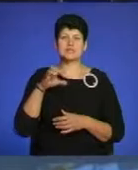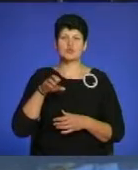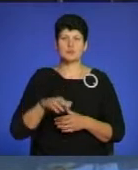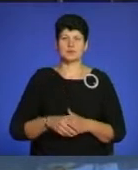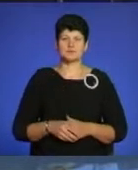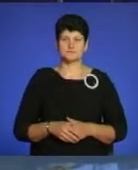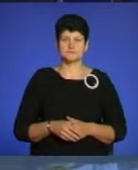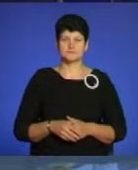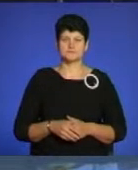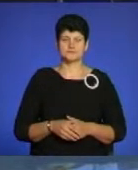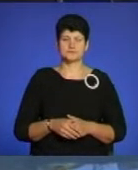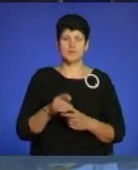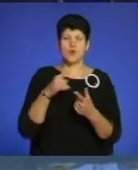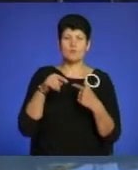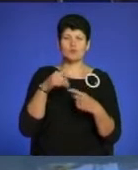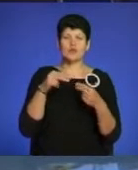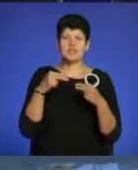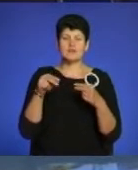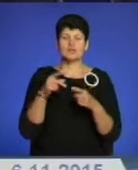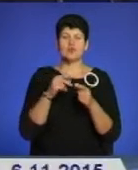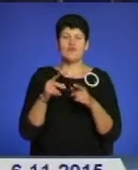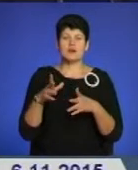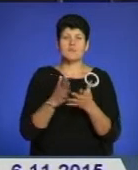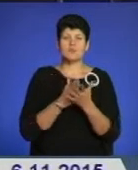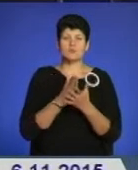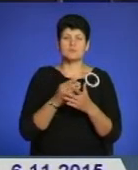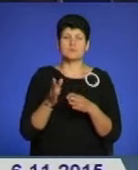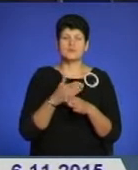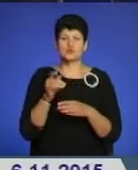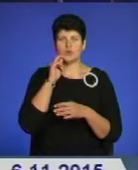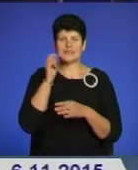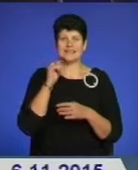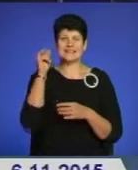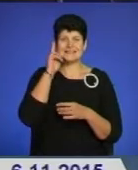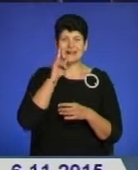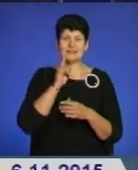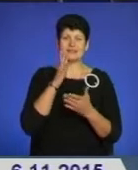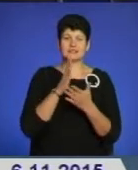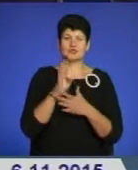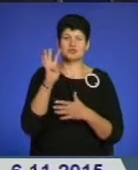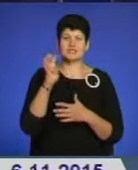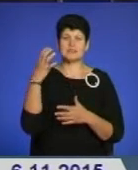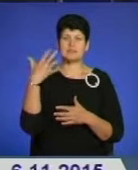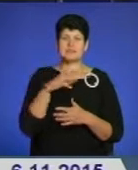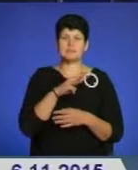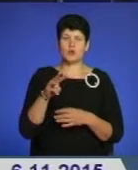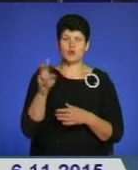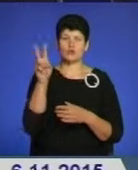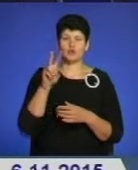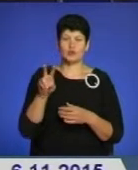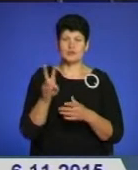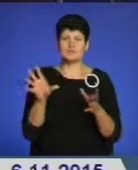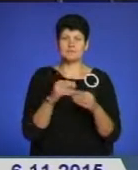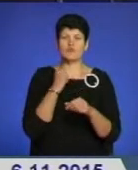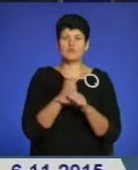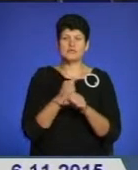Обіг торгівлі товарами та послугами між Україною та Ізраїлем в цьому році склав 450 мільйонів доларів. На співпрацю з